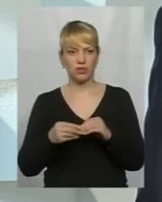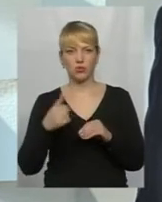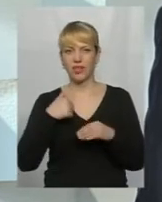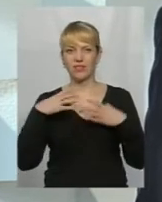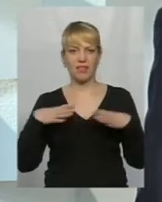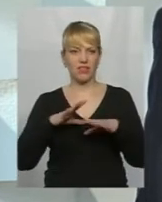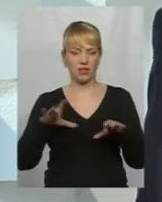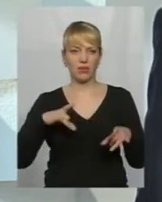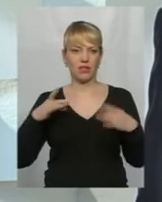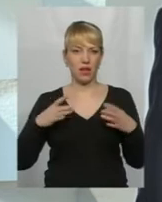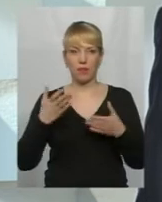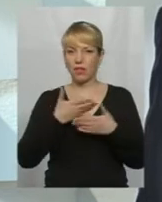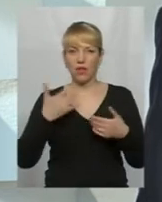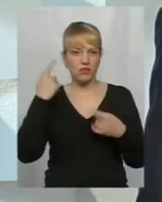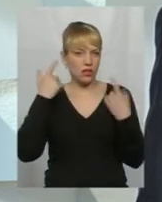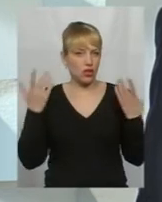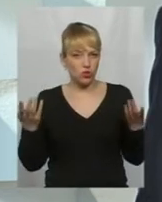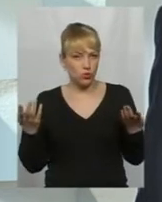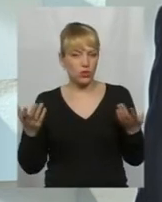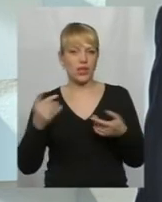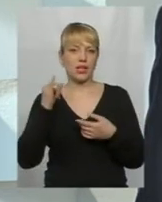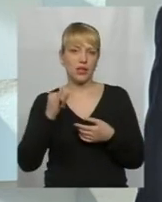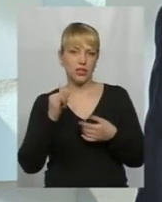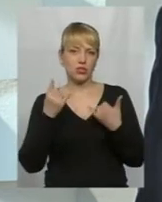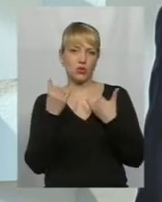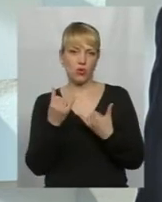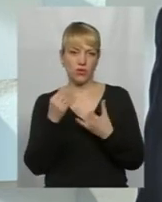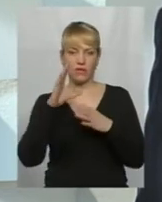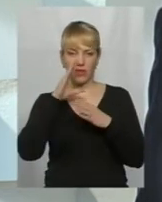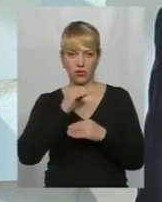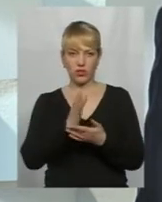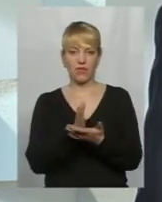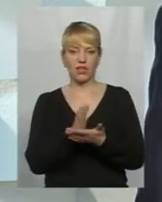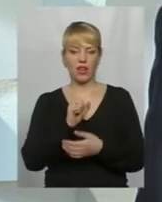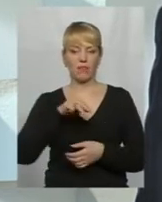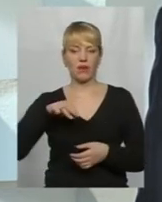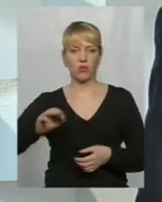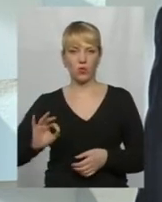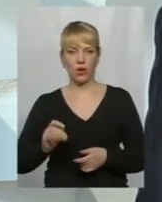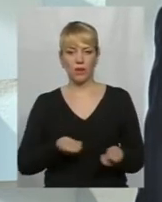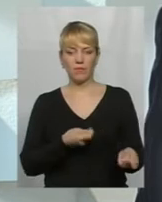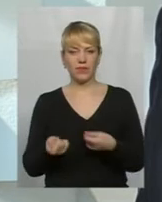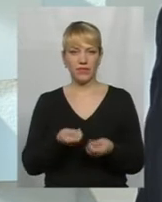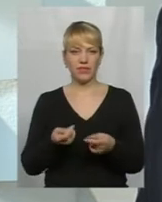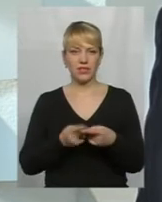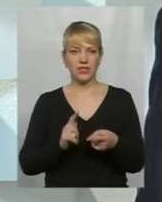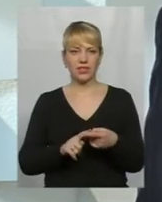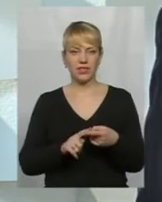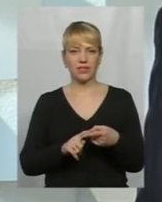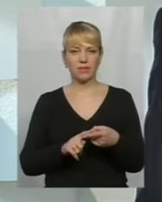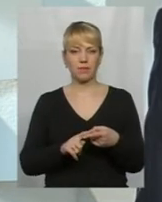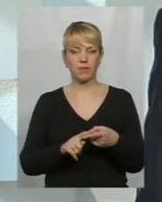витримали нерви. Але нас не чули тоді, тому що сьогодні вдалося ветеранам ОТО вивезти цей черяк,